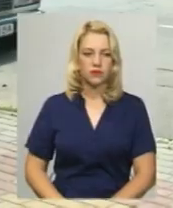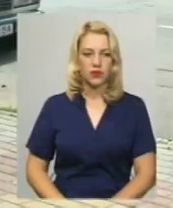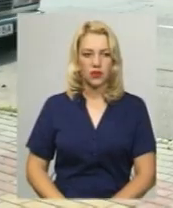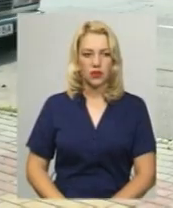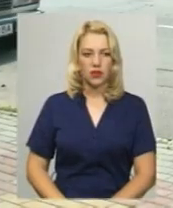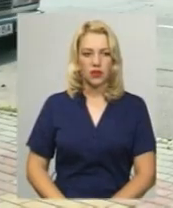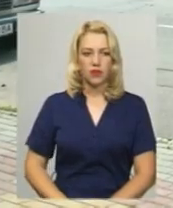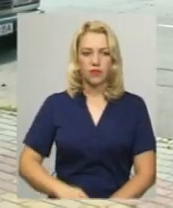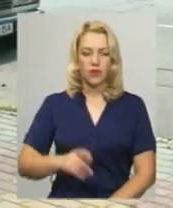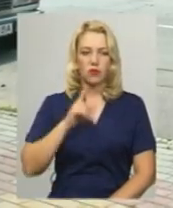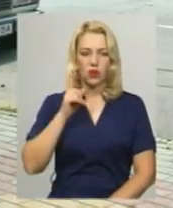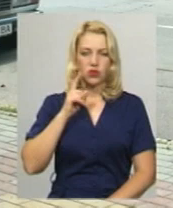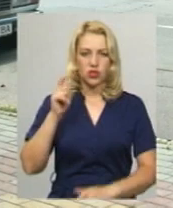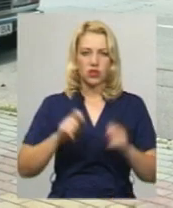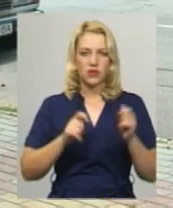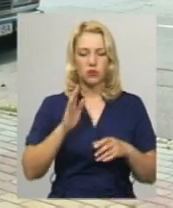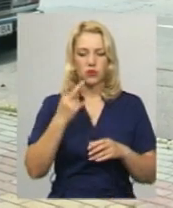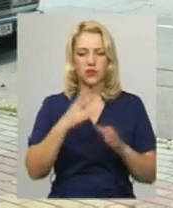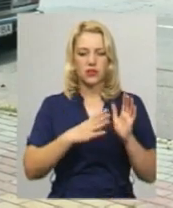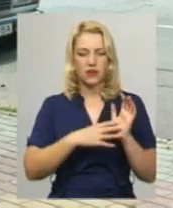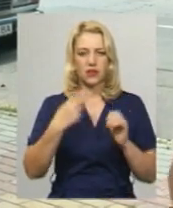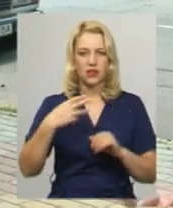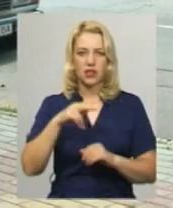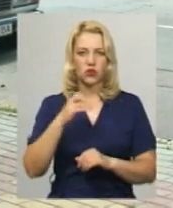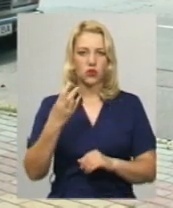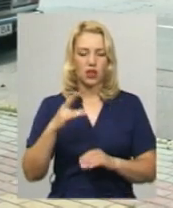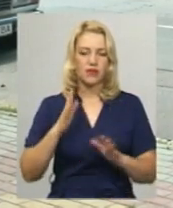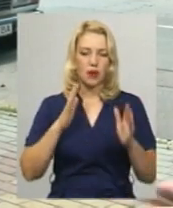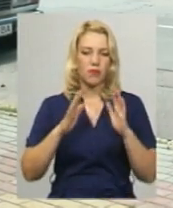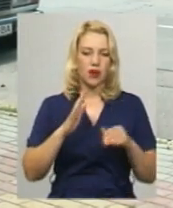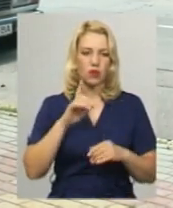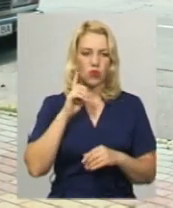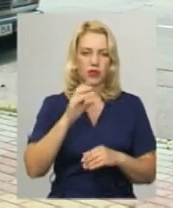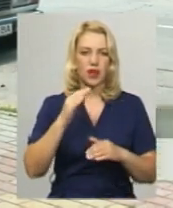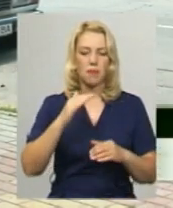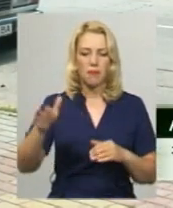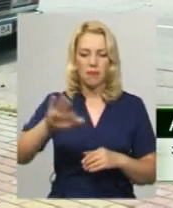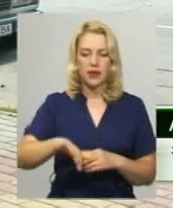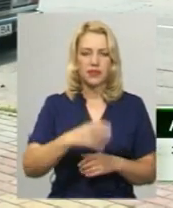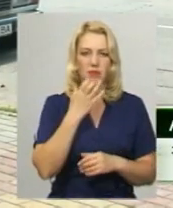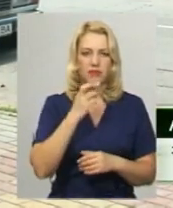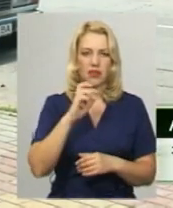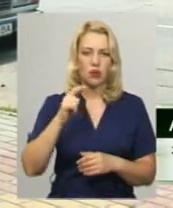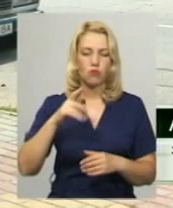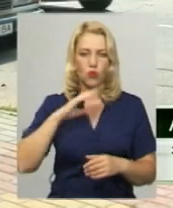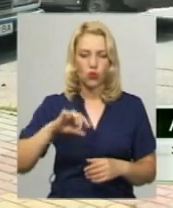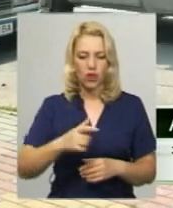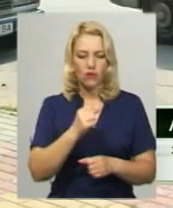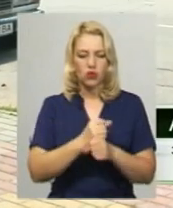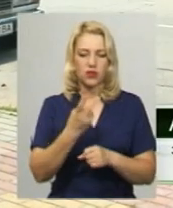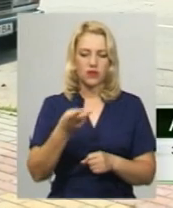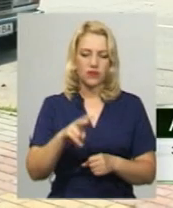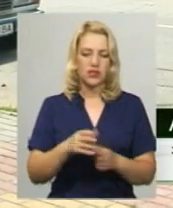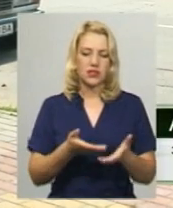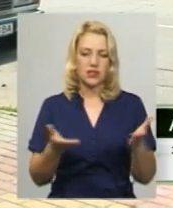«Молодіжний фестиваль «Майфест» відбудеться 29-30 червня у парку Молодіжному на березі Південного Буго. Функціонуватиме дві сцени – головна та